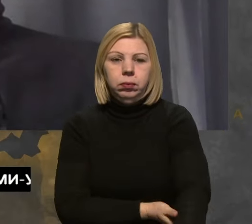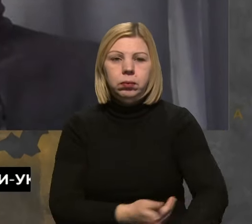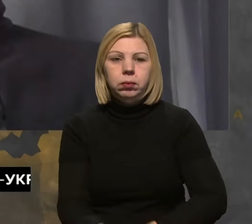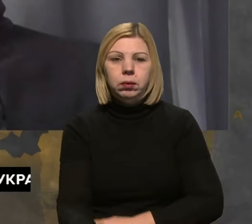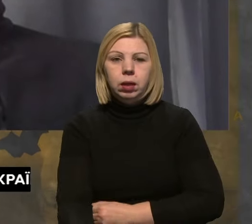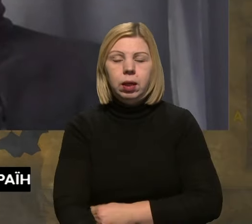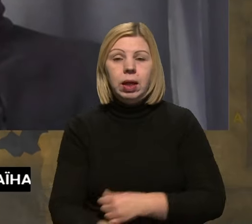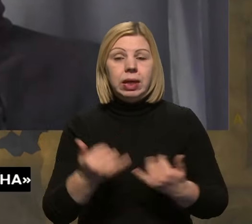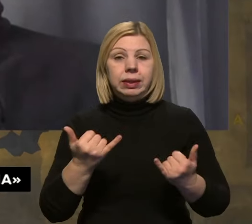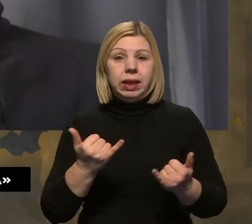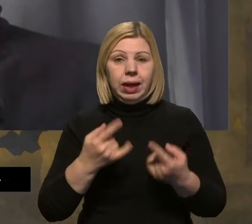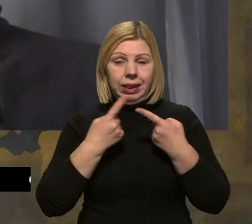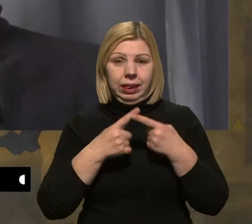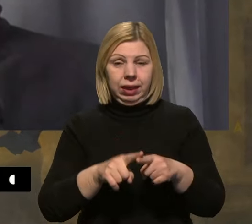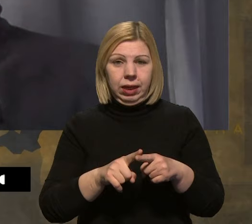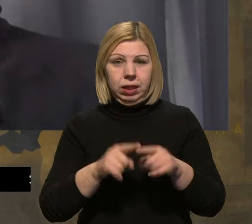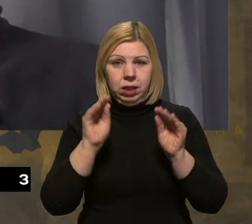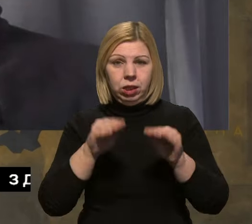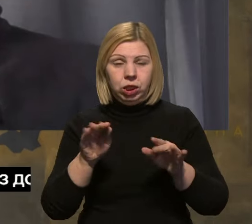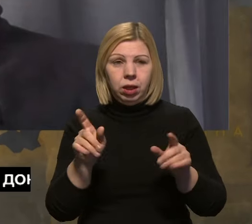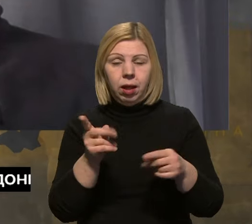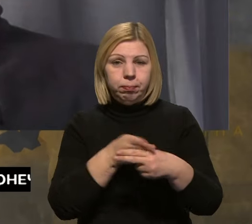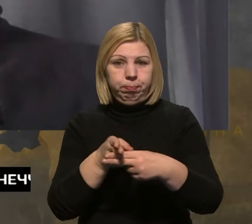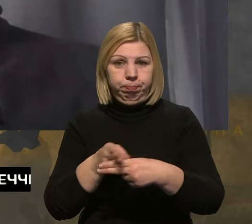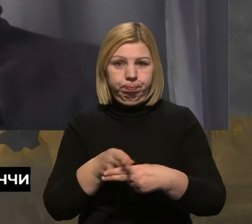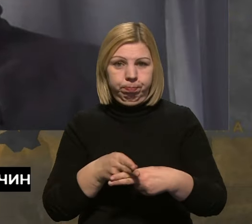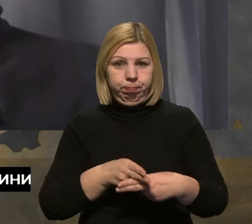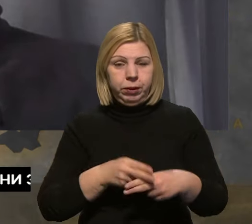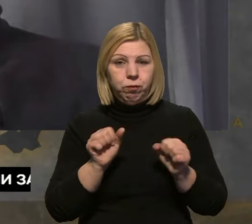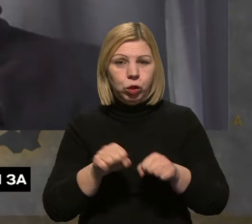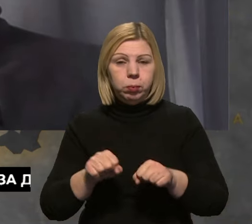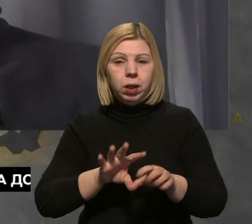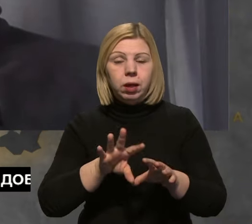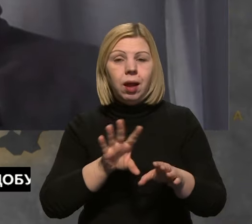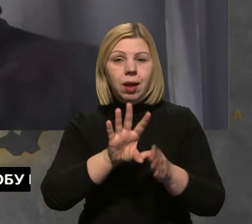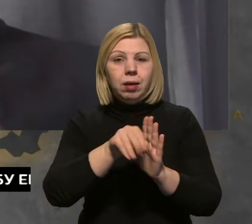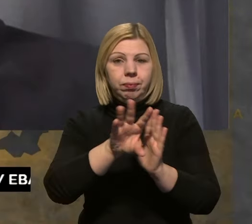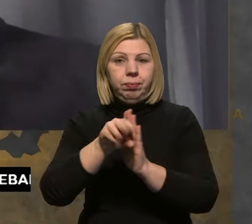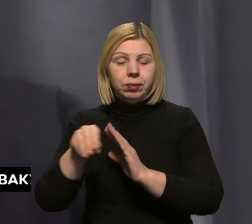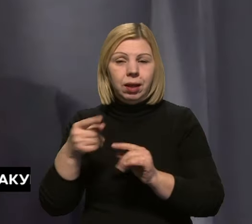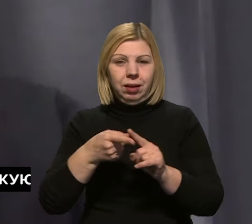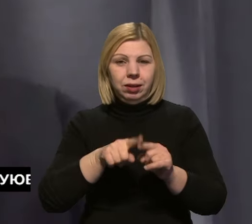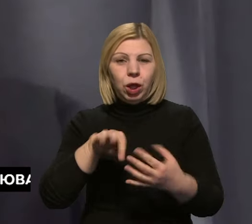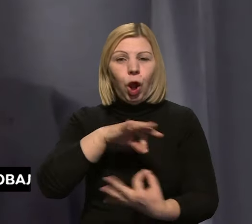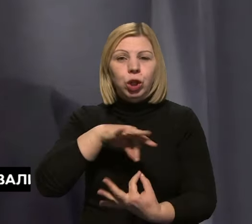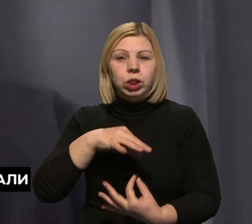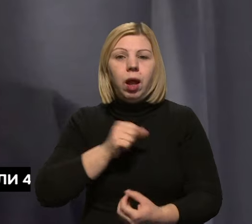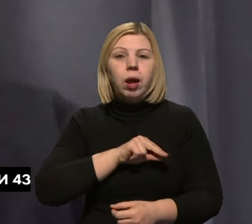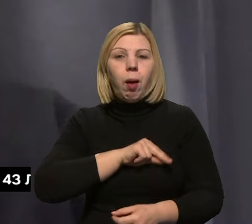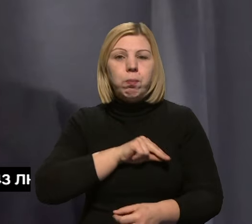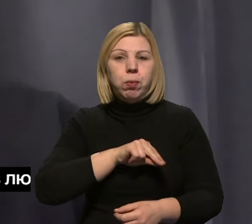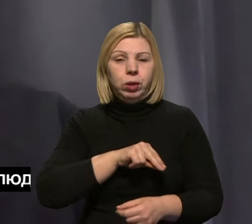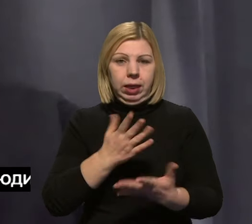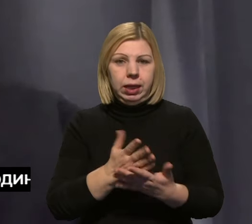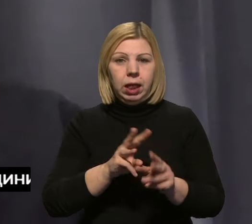Власне, зараз технічно налагоджується можливість розміщення тих вакансій, які вже фактично розміщені на